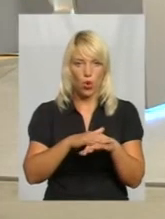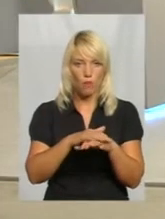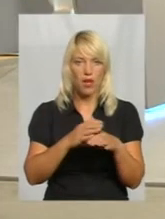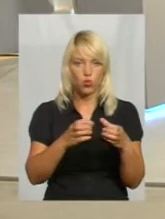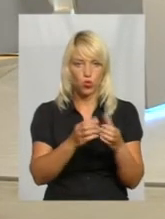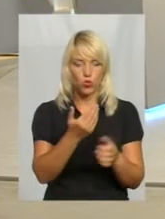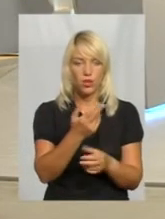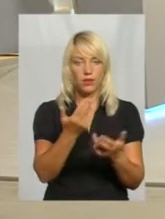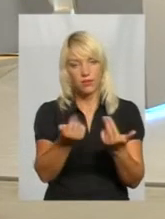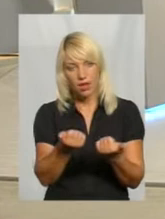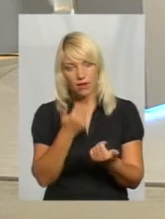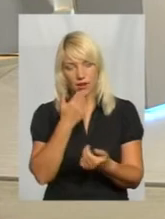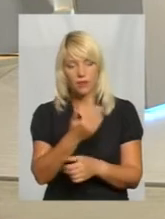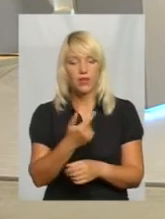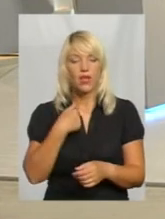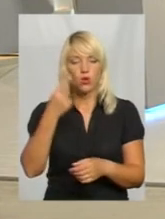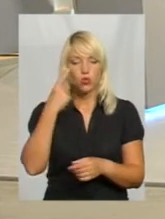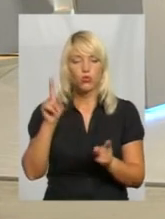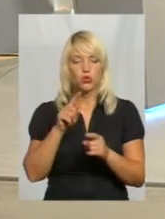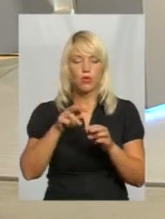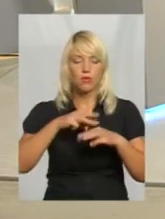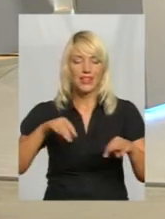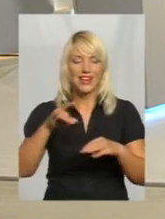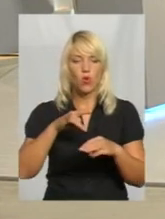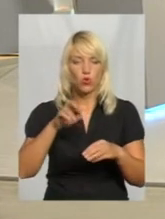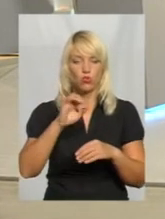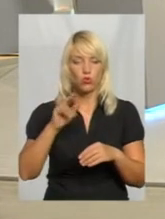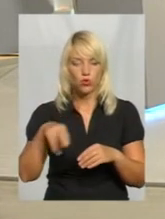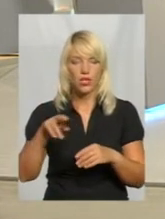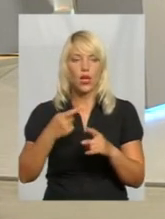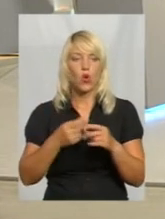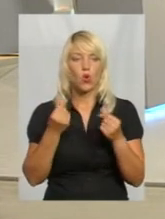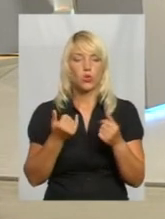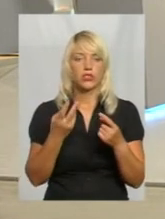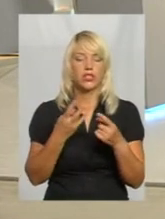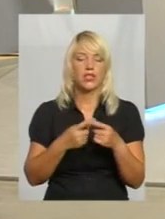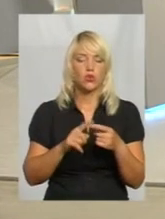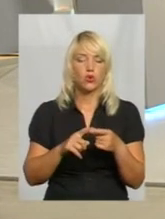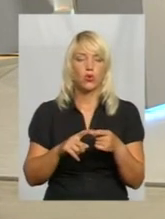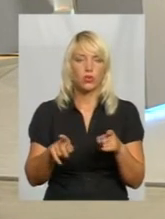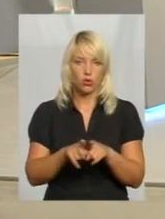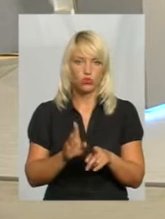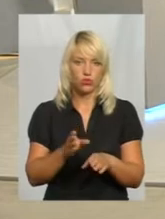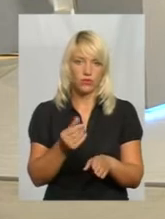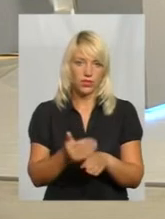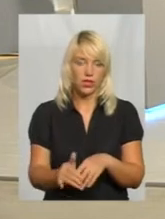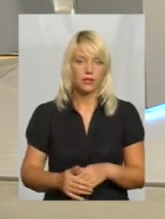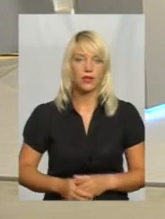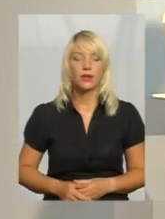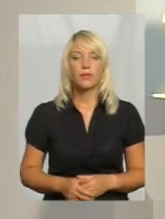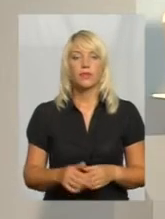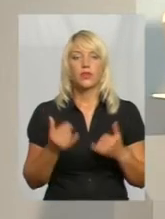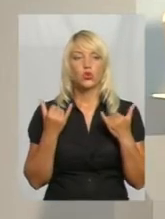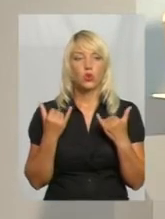це буде, і Мінрегіон буде на це, кошти буде на фонду регіонального розвитку також будуватися. А сьогодні